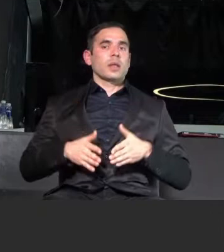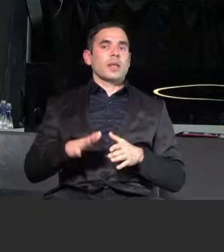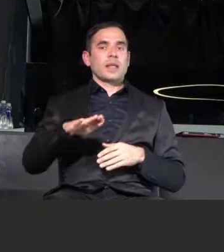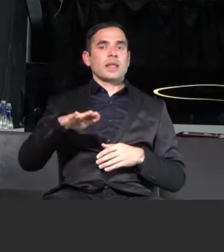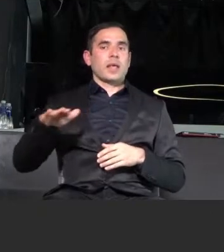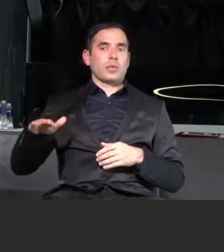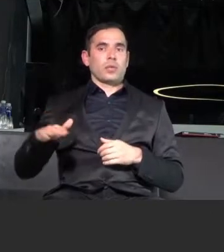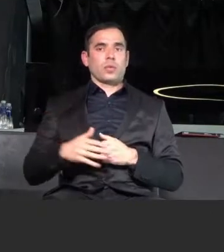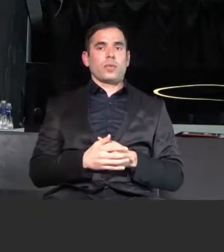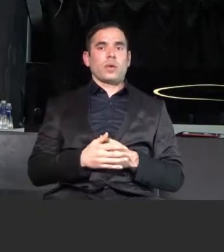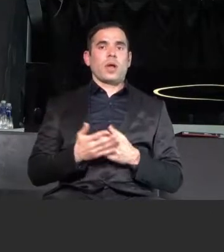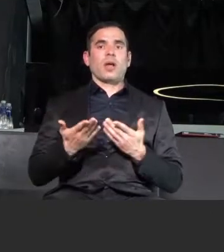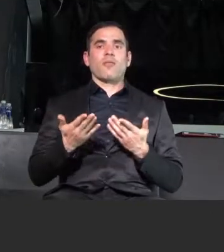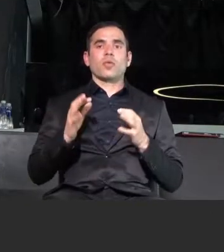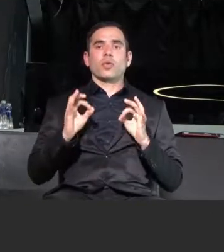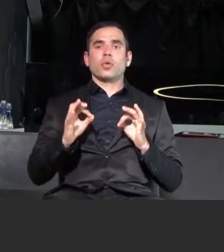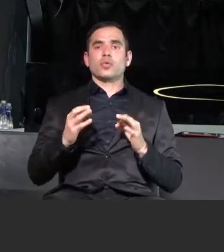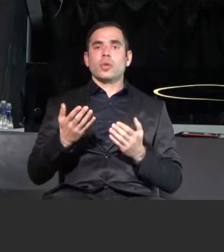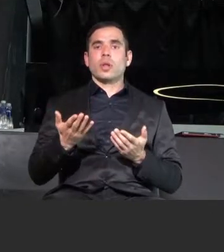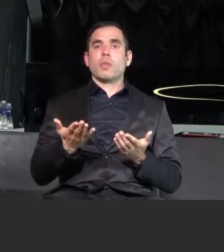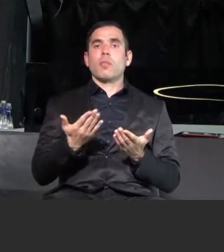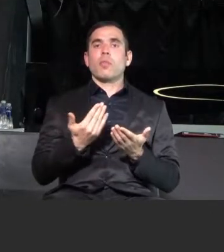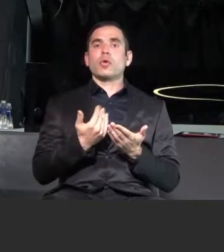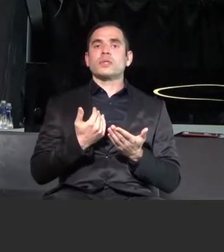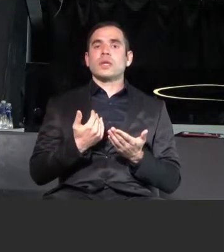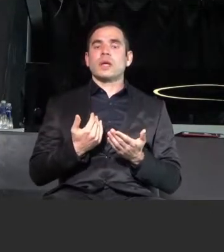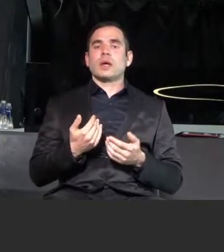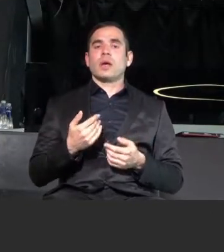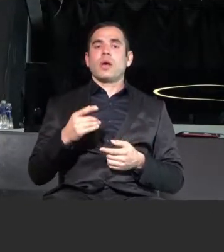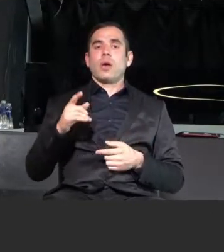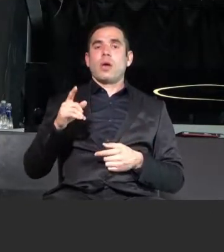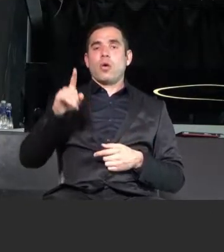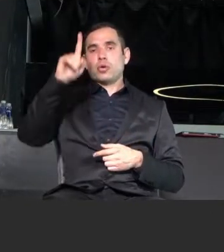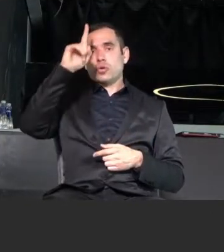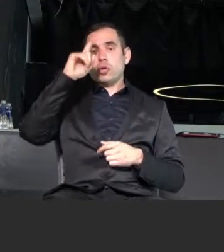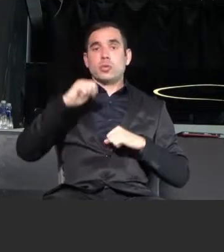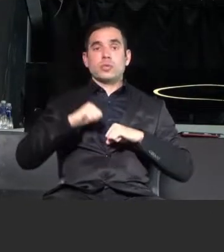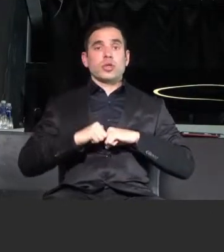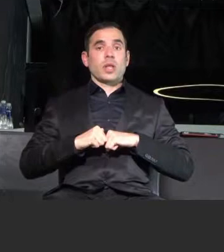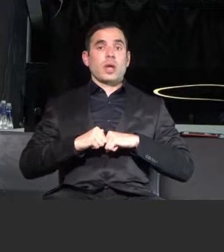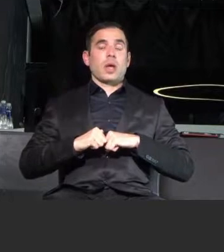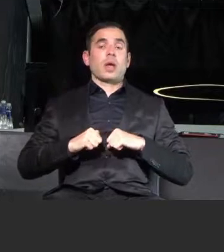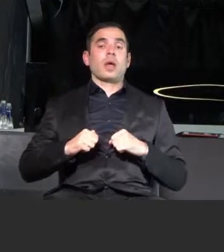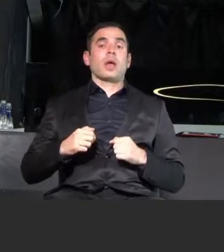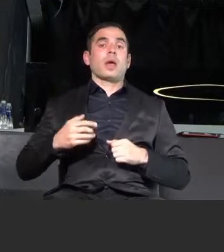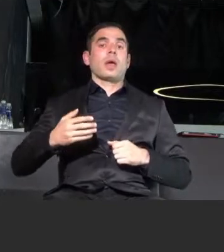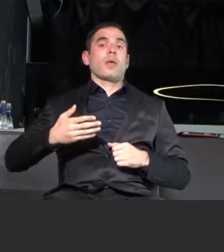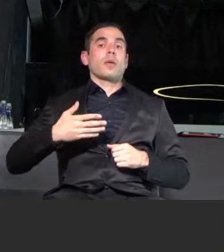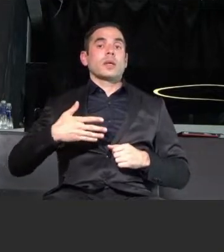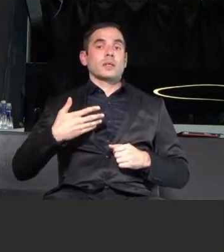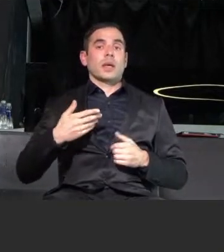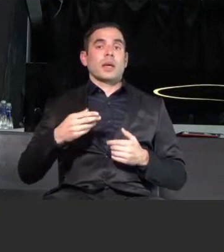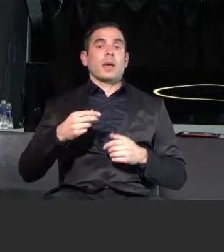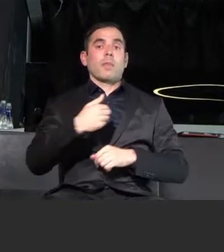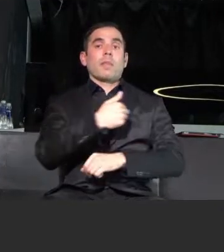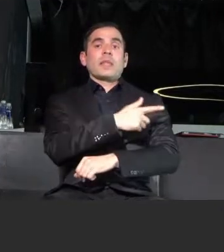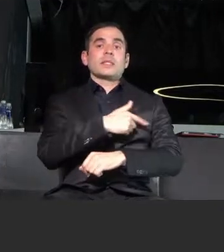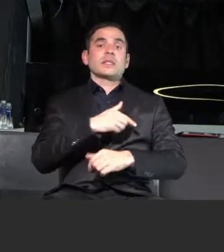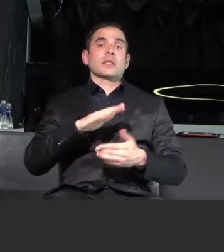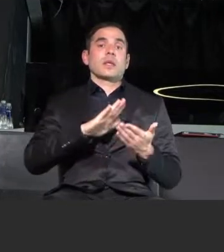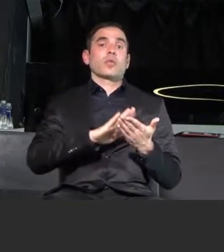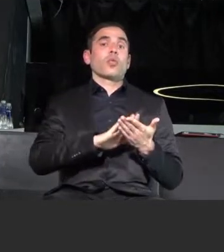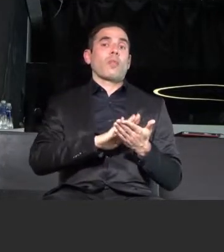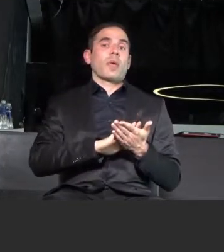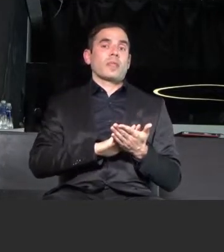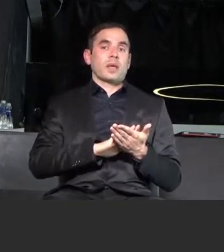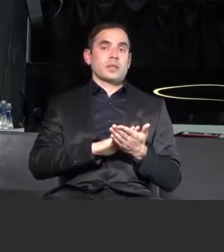Какво точно ни поискаха от столична община? Ще се зачудите. От столична община ни поискаха медицинската документация